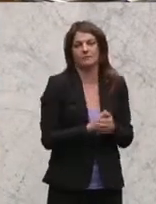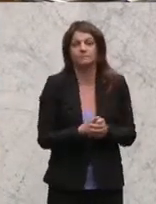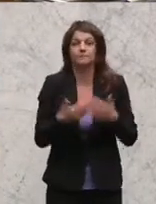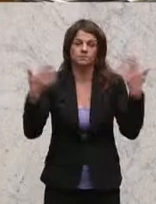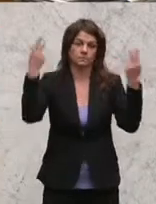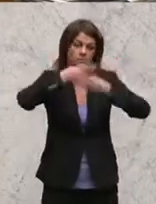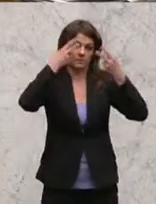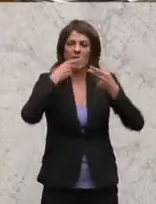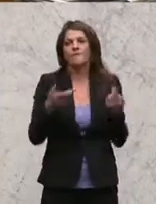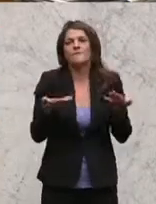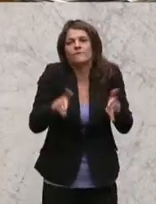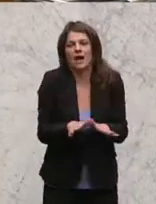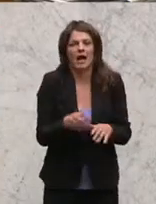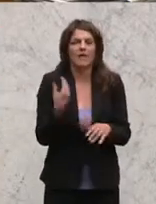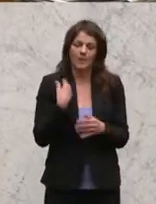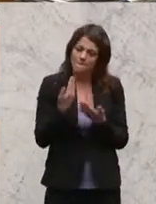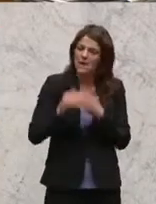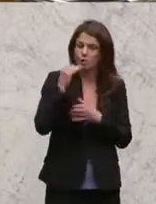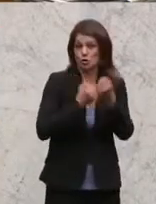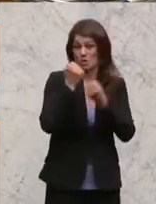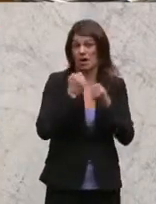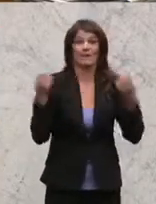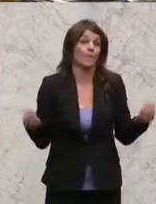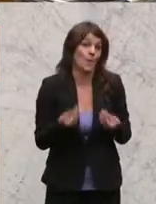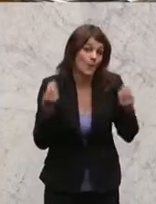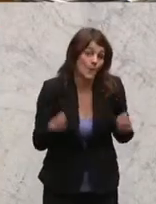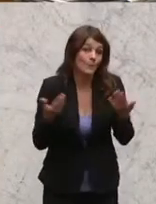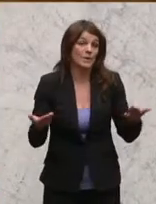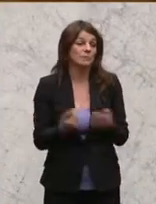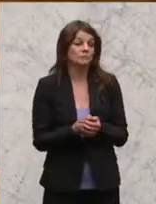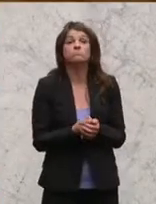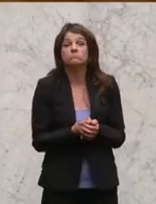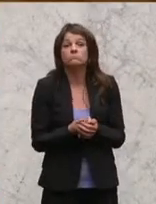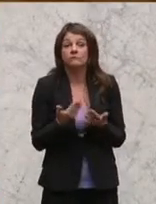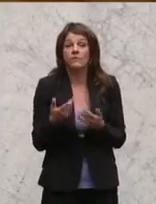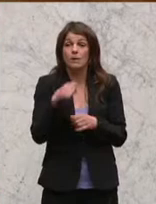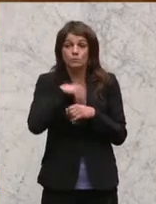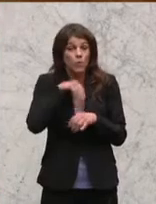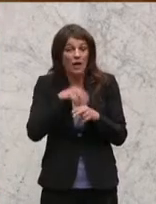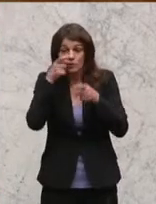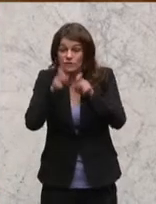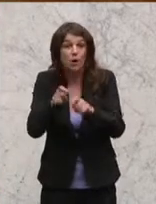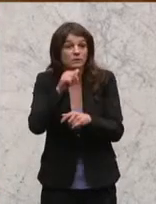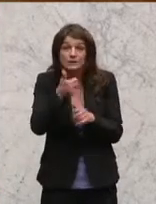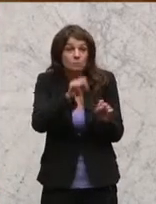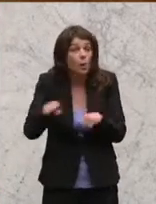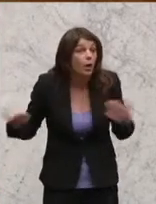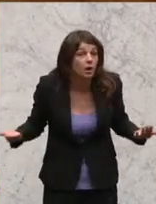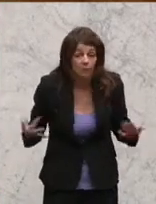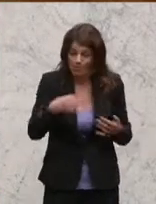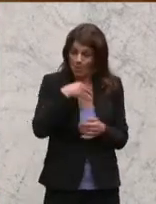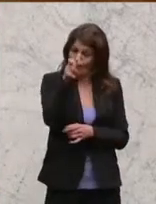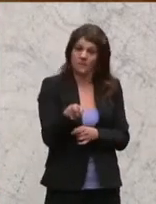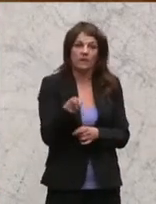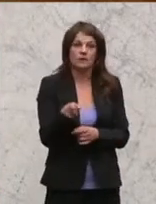Natürlich ist der Fall wieder etwas schwieriger gelagert, weil möglicherweise eine psychiatrische Versorgung nicht möglich war, weil der